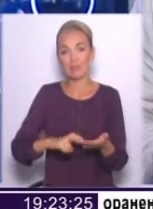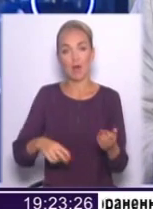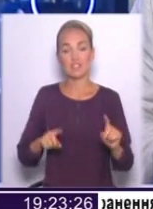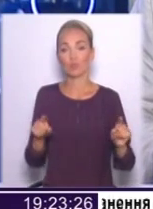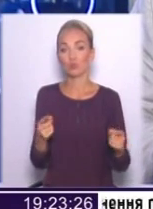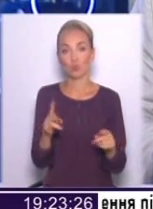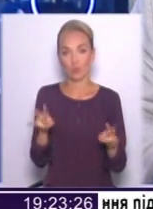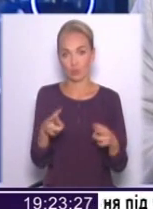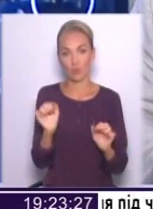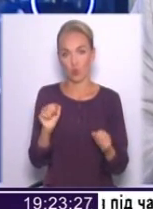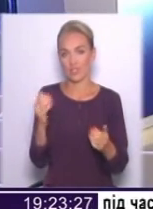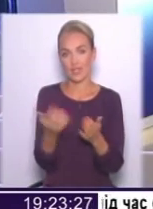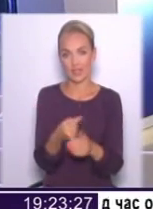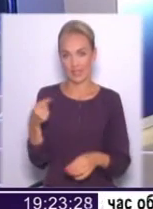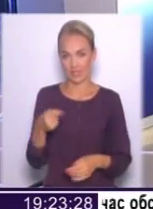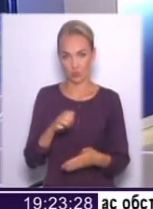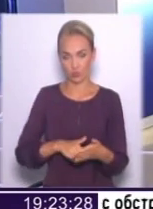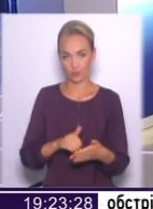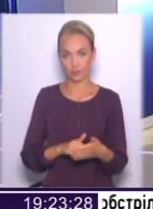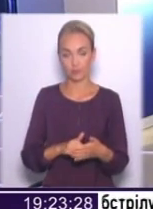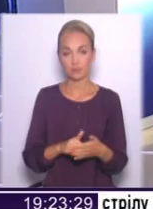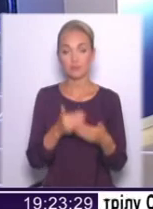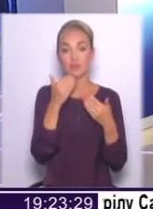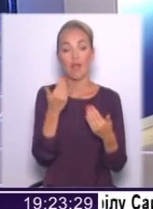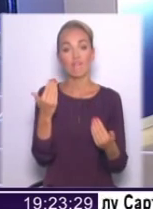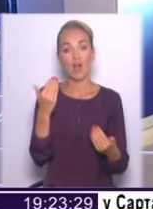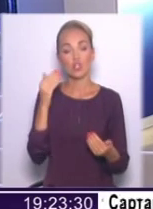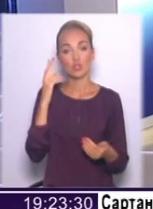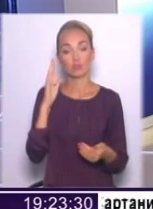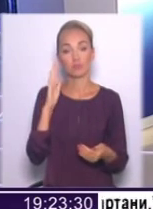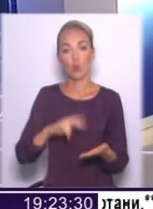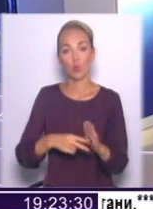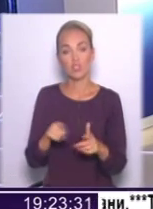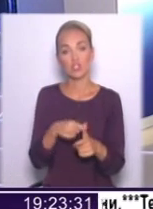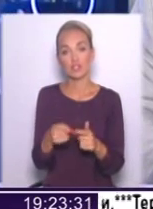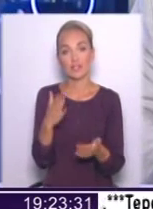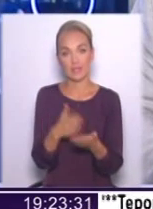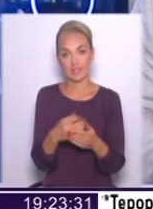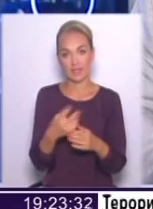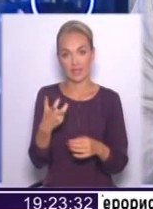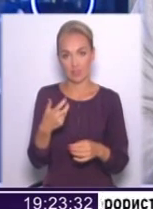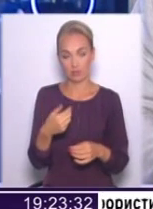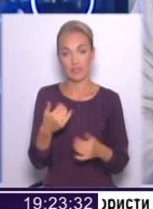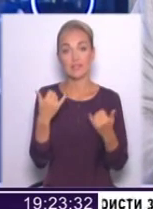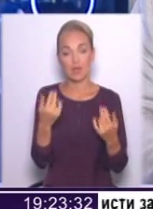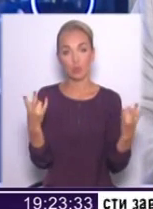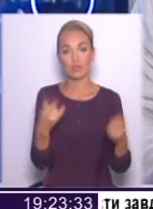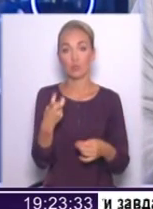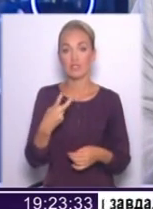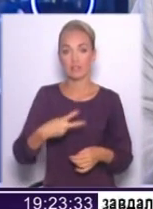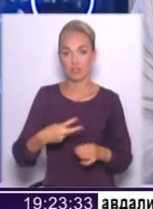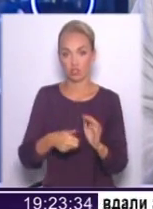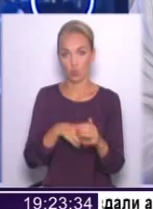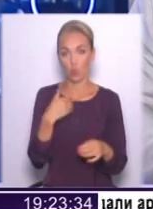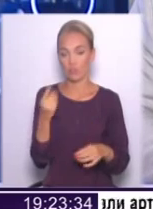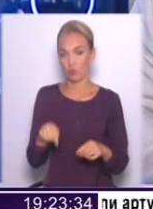робити, можна знайти їх тисячі. Ваші прогнози, чи знайдеться 300 голосів? Зараз 226 голосів потрібно, тому тут ніяких питань